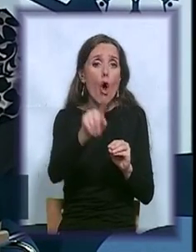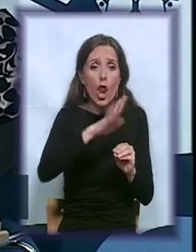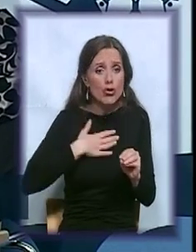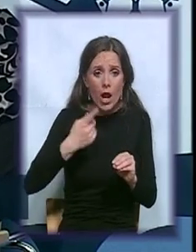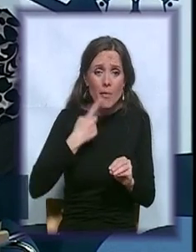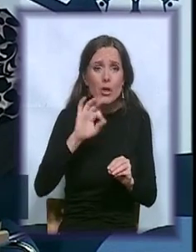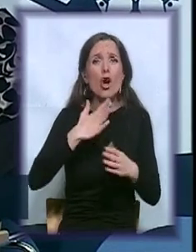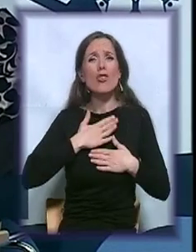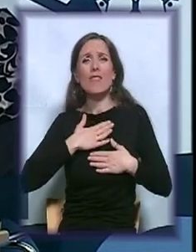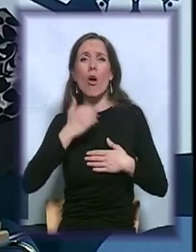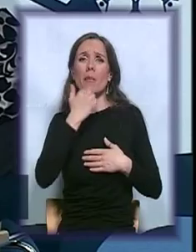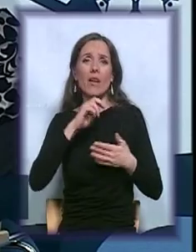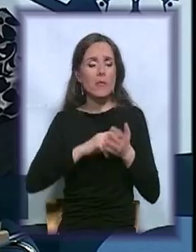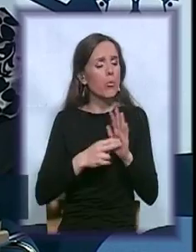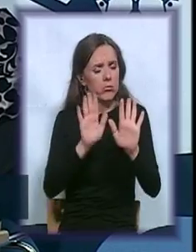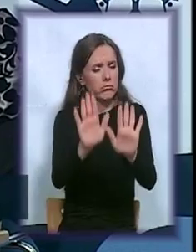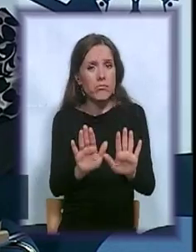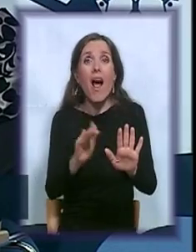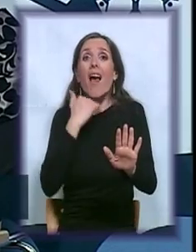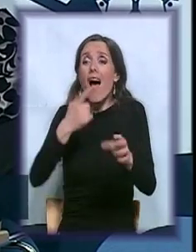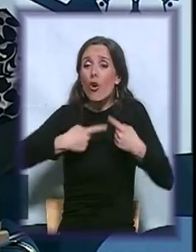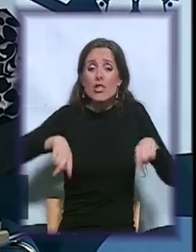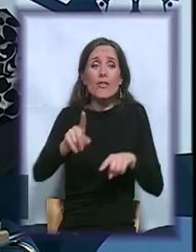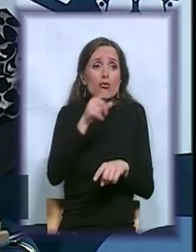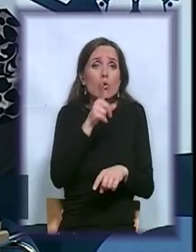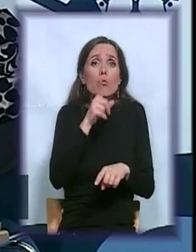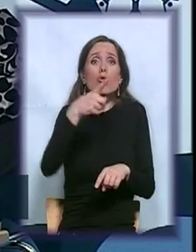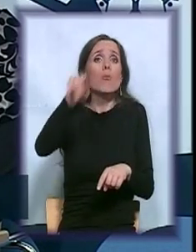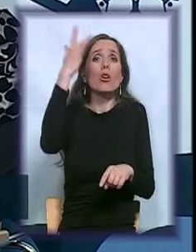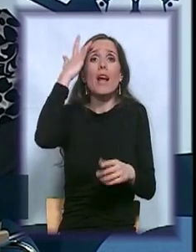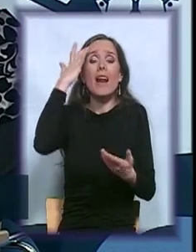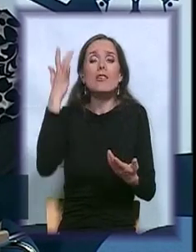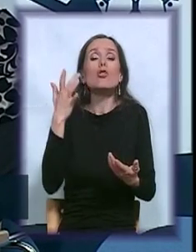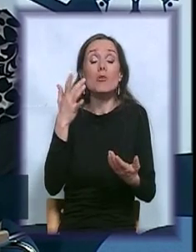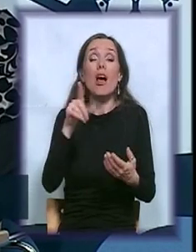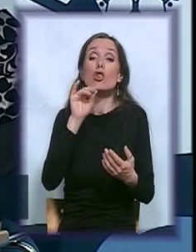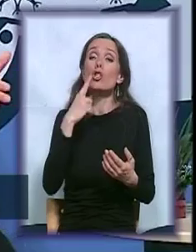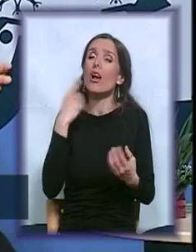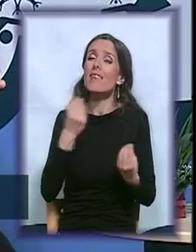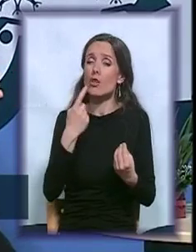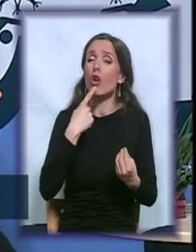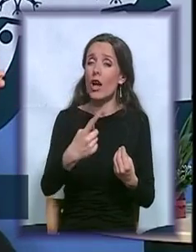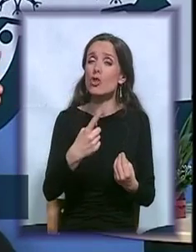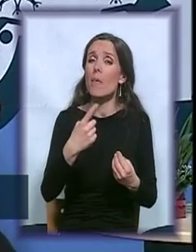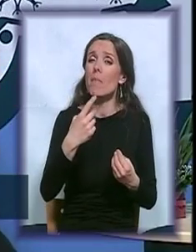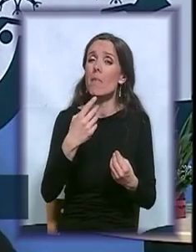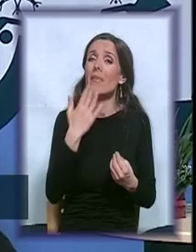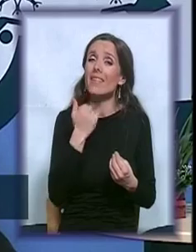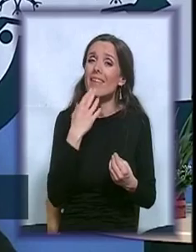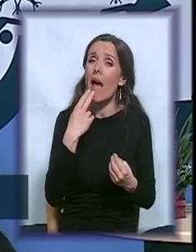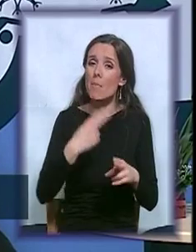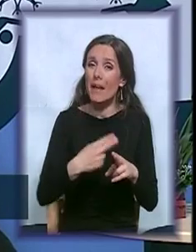nećemo znati da su to, eto, kao što ste nas pozvali. Zašto spominjamo diabeti? Zato što velo dobro znamo da osobe koje